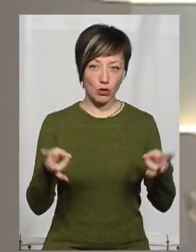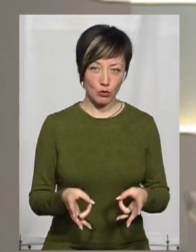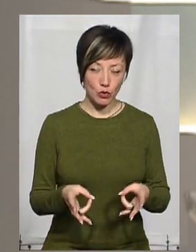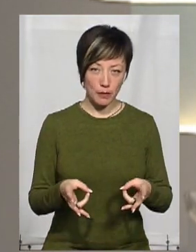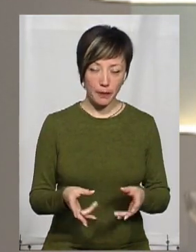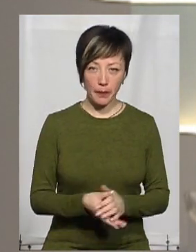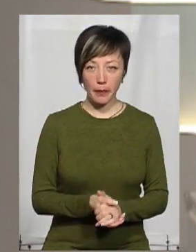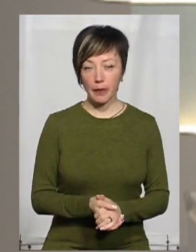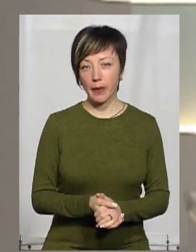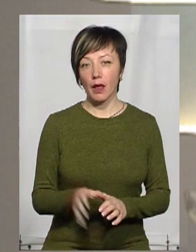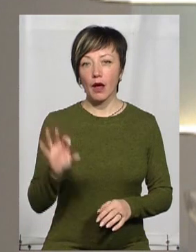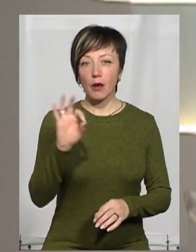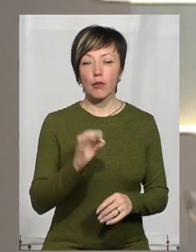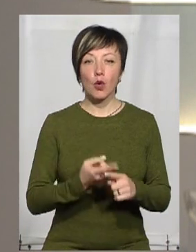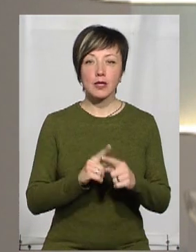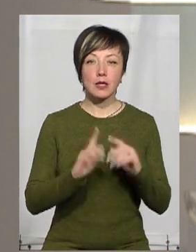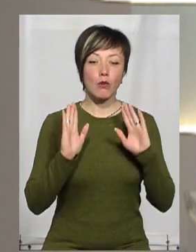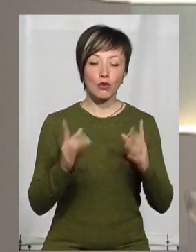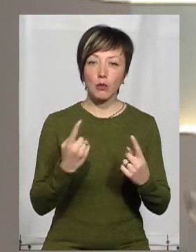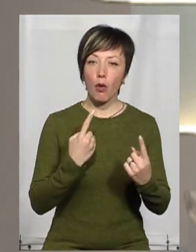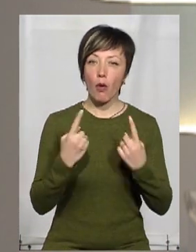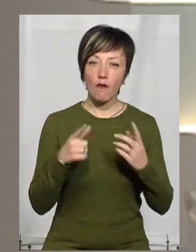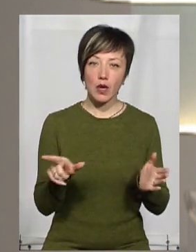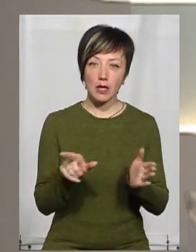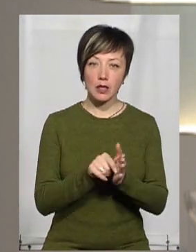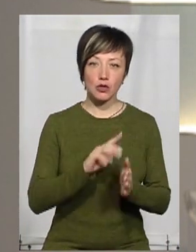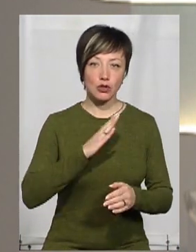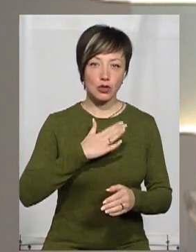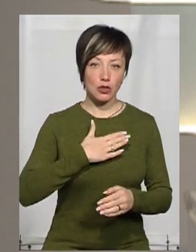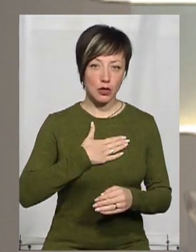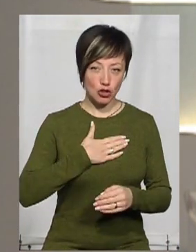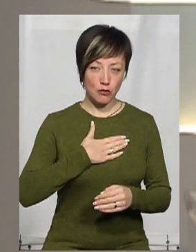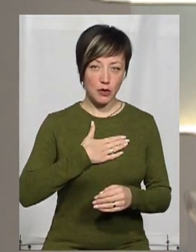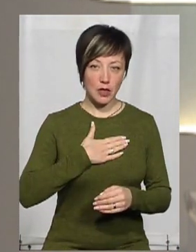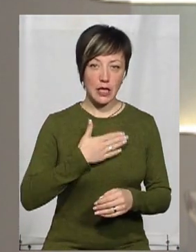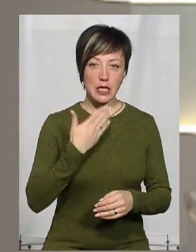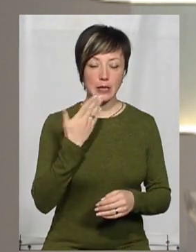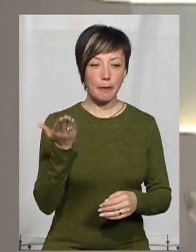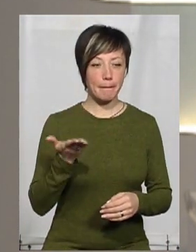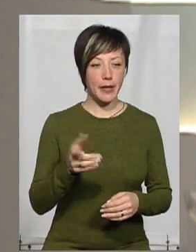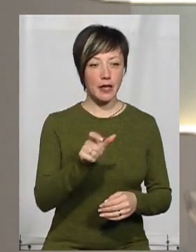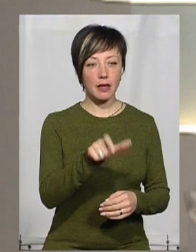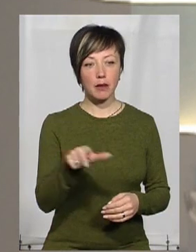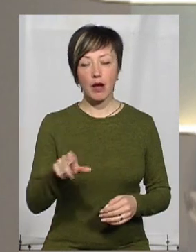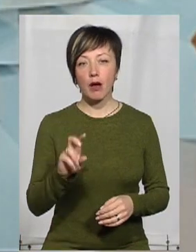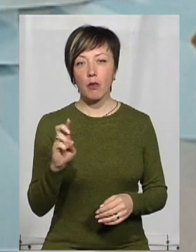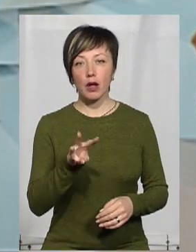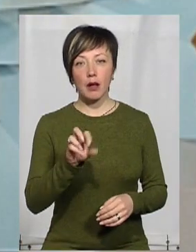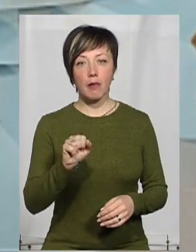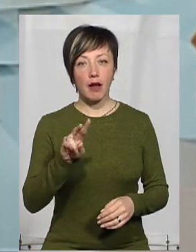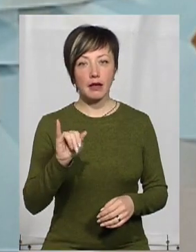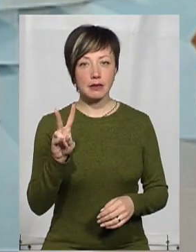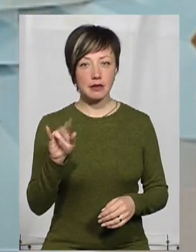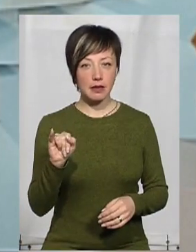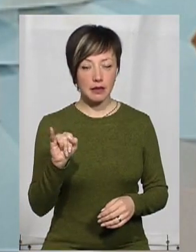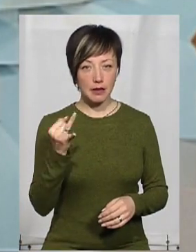Про це будемо говорити з нашими спікерами. Богданом Малінським,